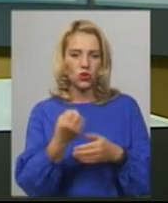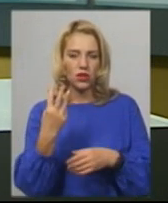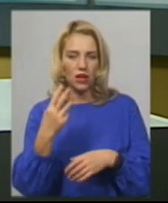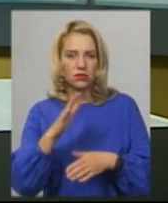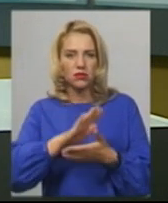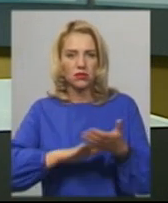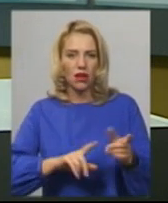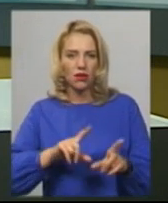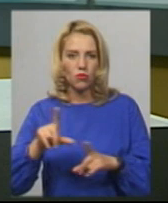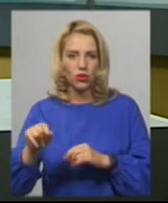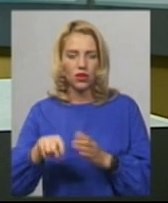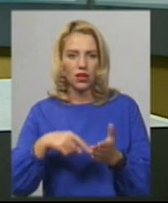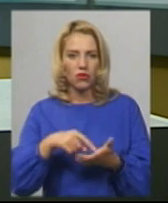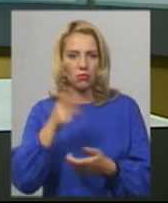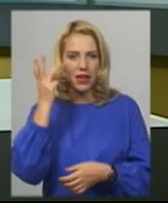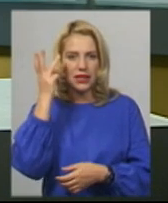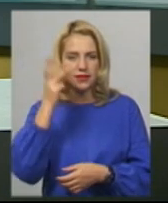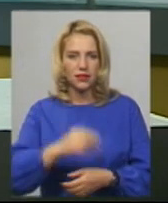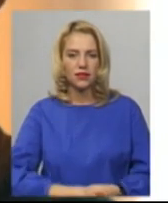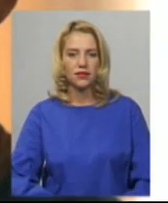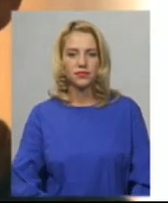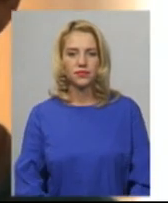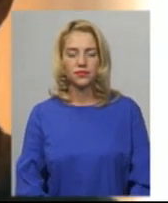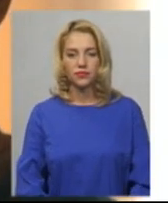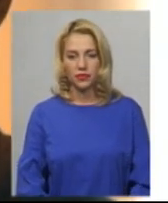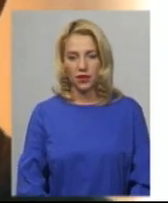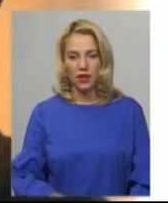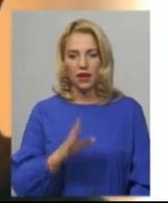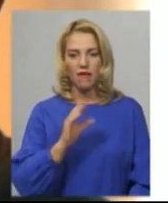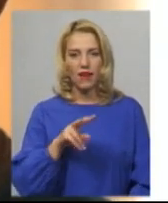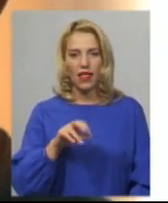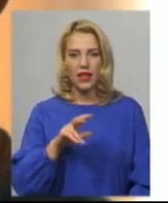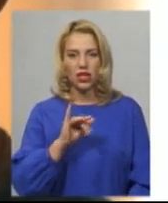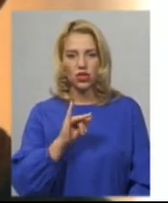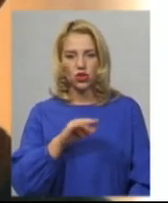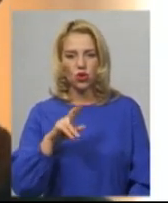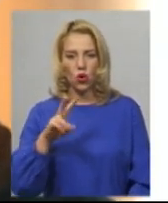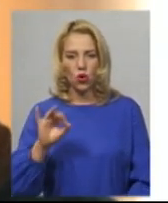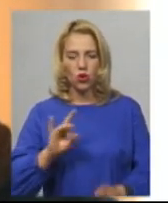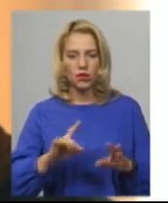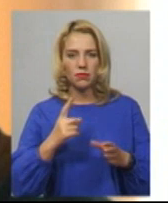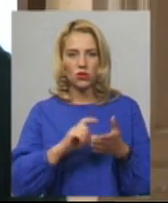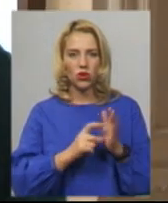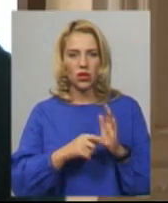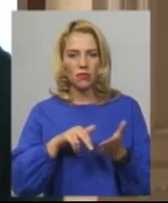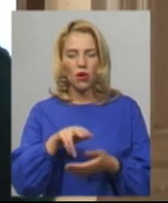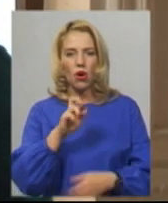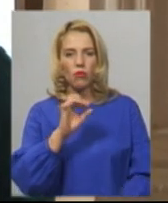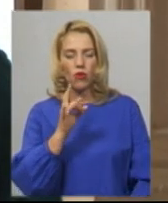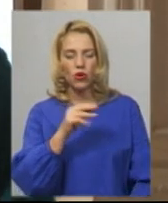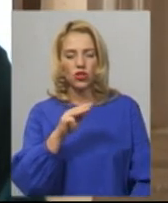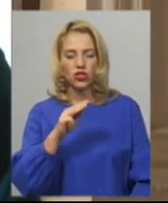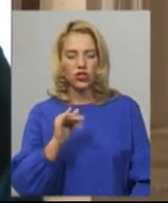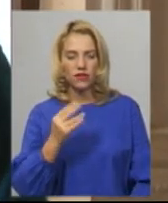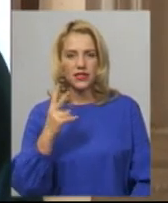Хмельницький. Далі Анастасія Збродова. Петро Величко розповідає, з першого класу ходив до борщівської школи. Переходити в